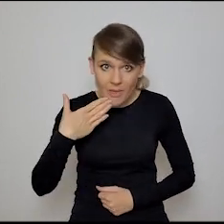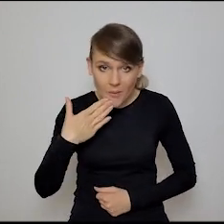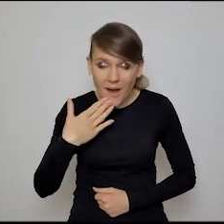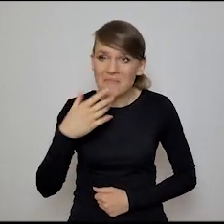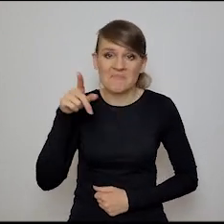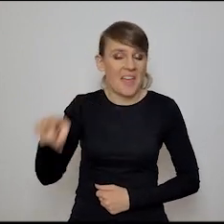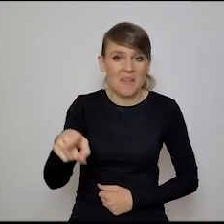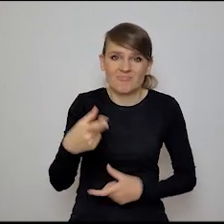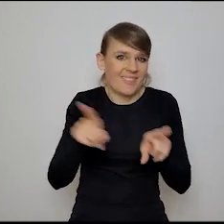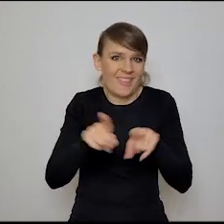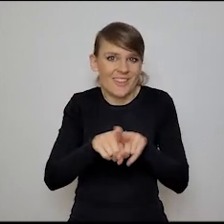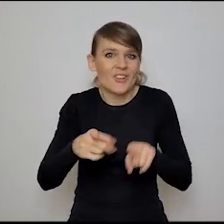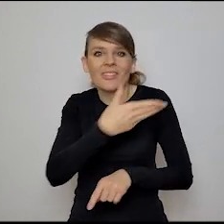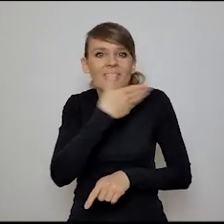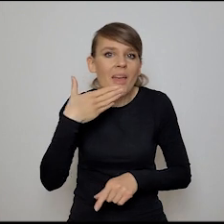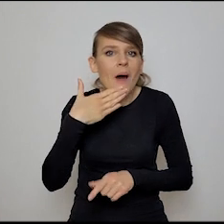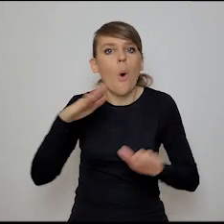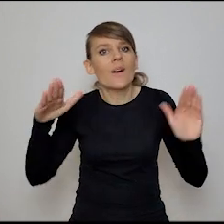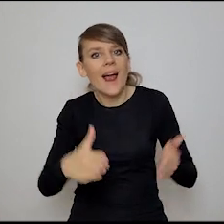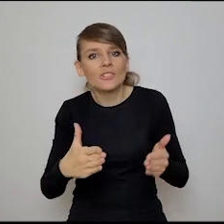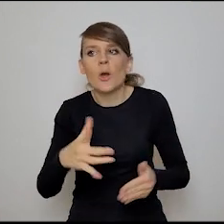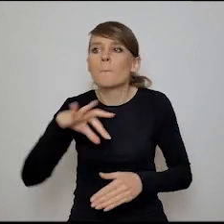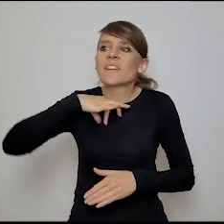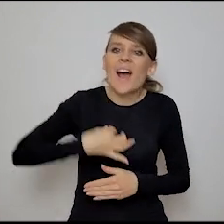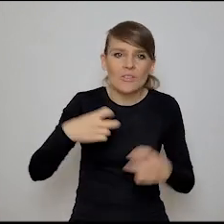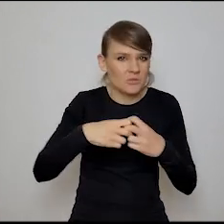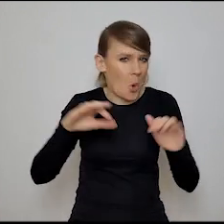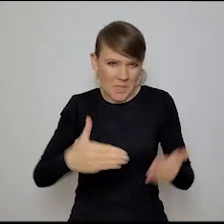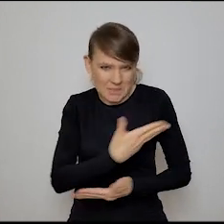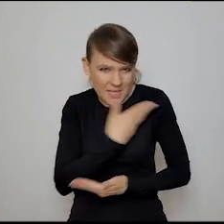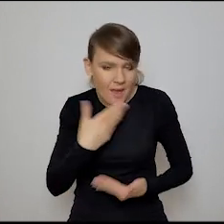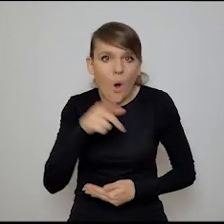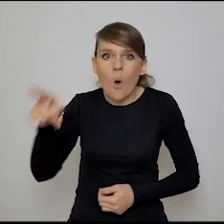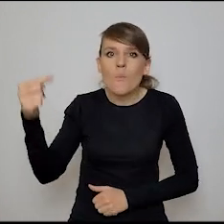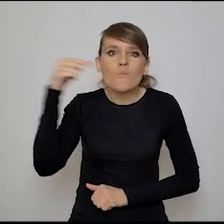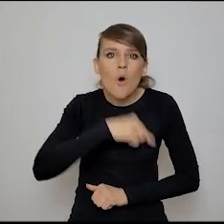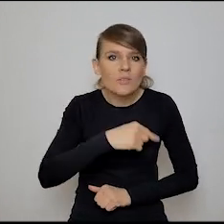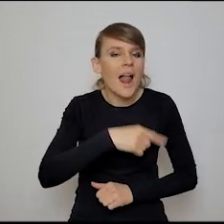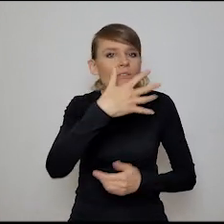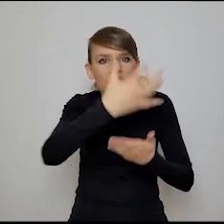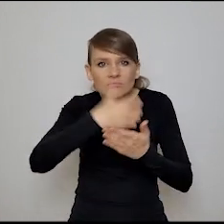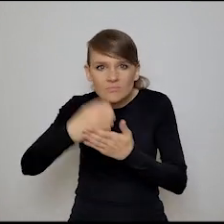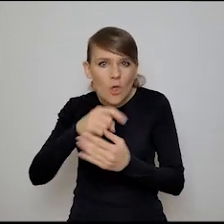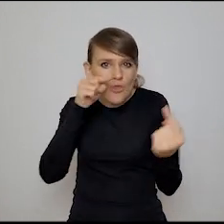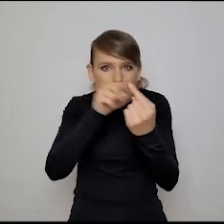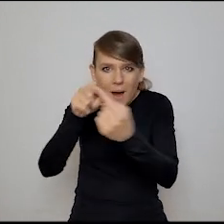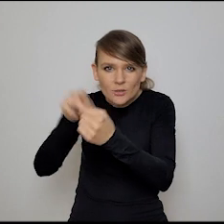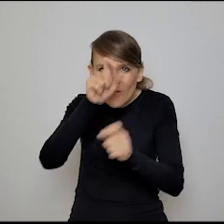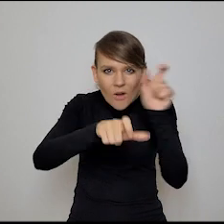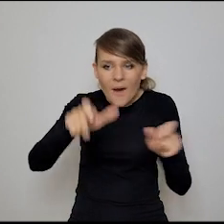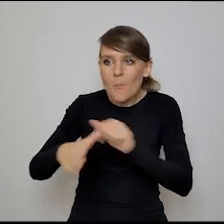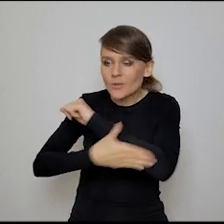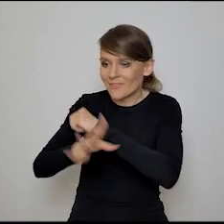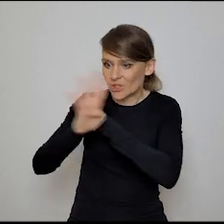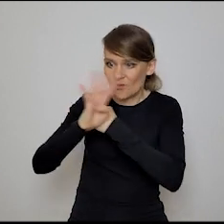po prostu nie ma też tych ograniczeń na prywatność w sieci, oni potrafią przetwarzać i personalizować na podstawie 90%